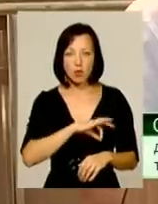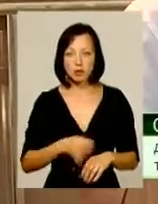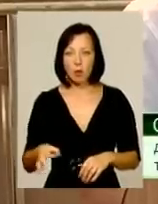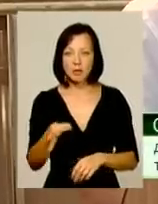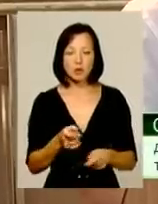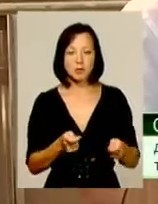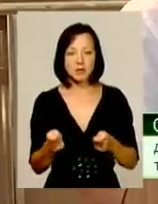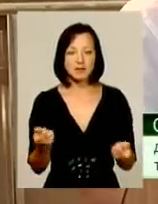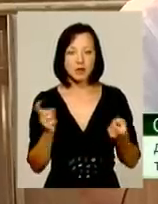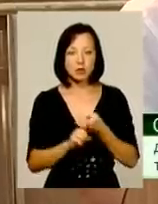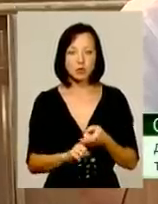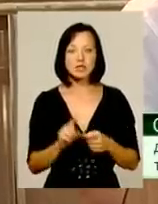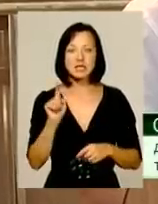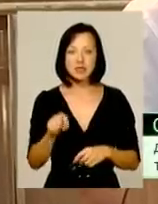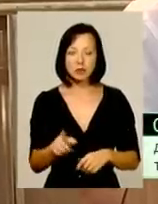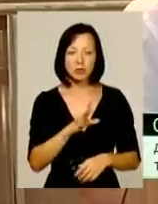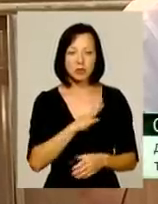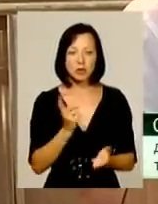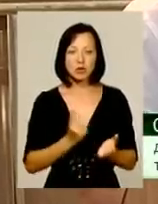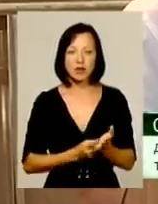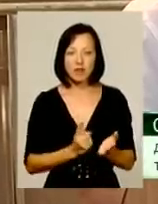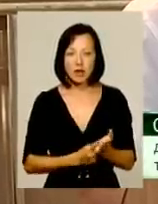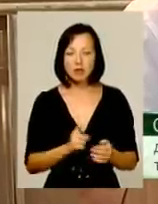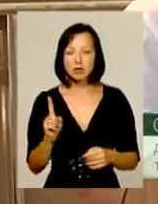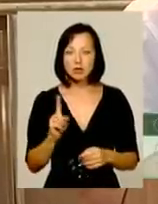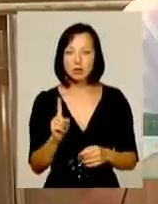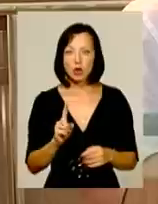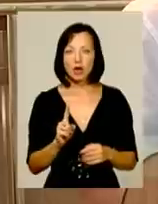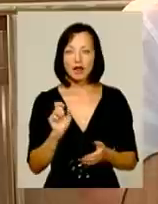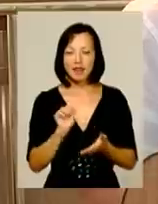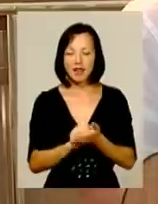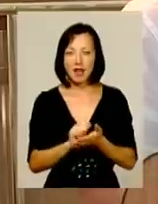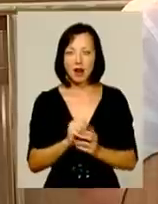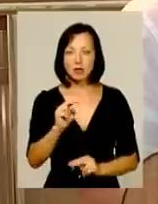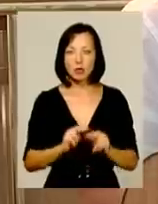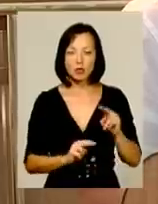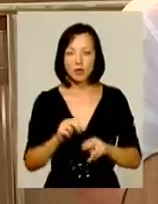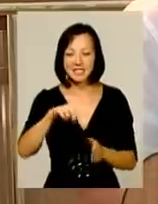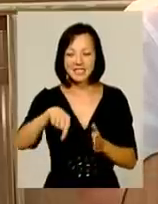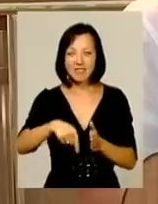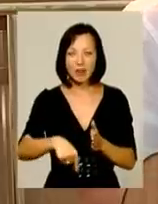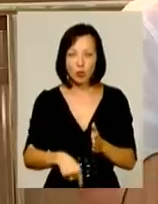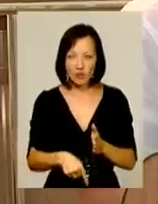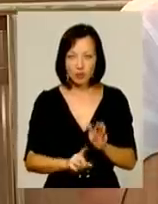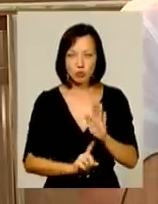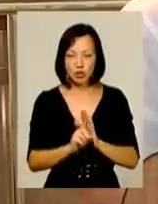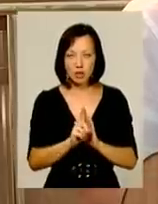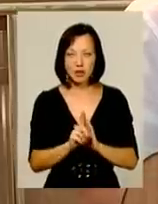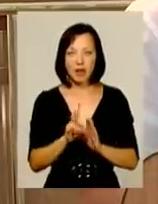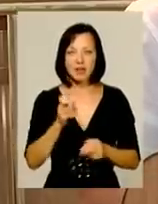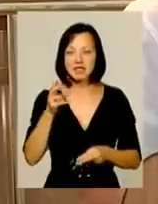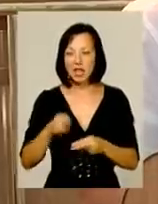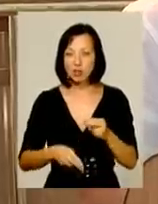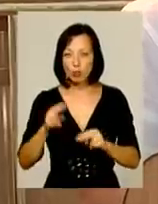адміністрації, в зв'язку з тим, що було дивенне, що декларації на початок побудови свертловини, на